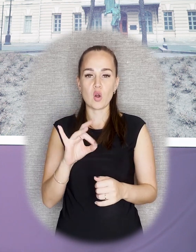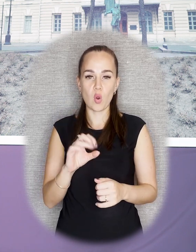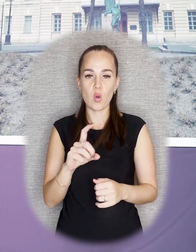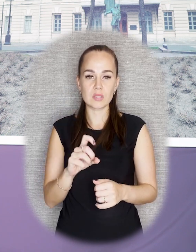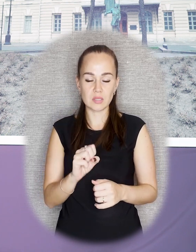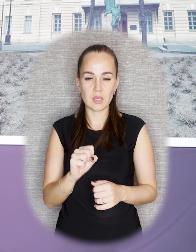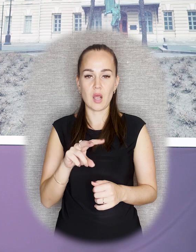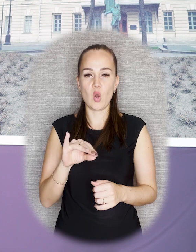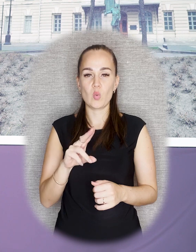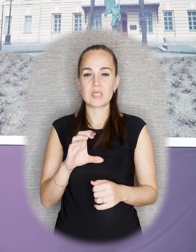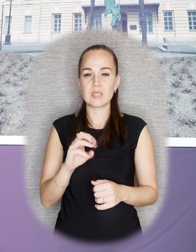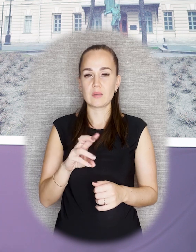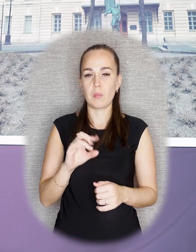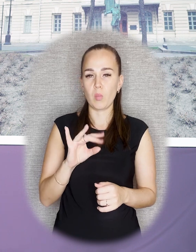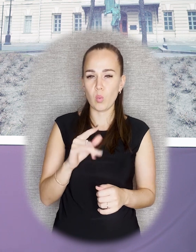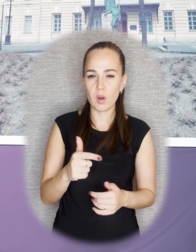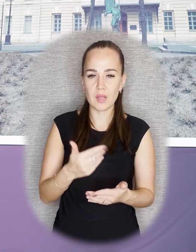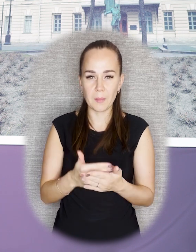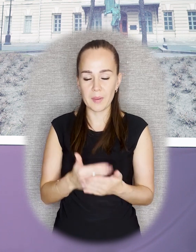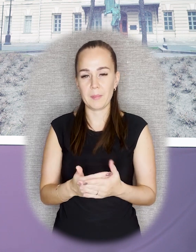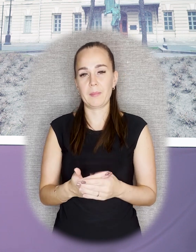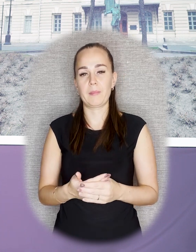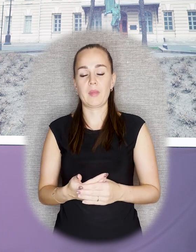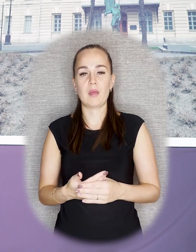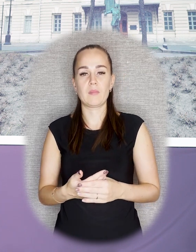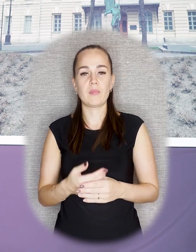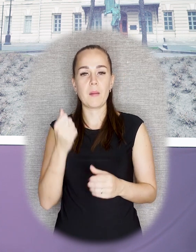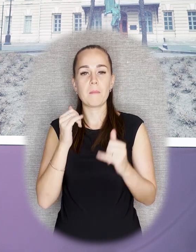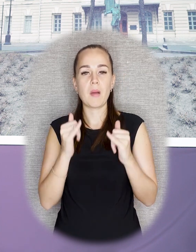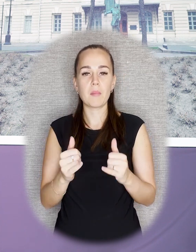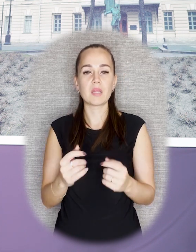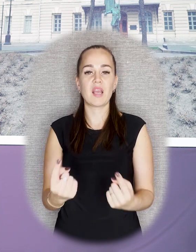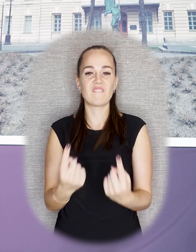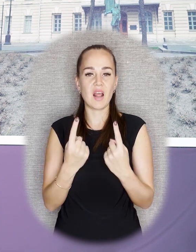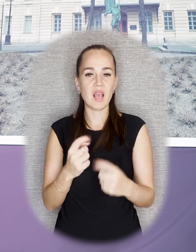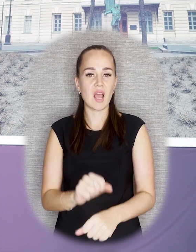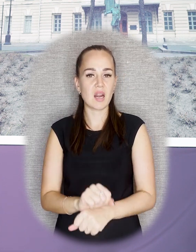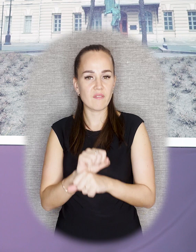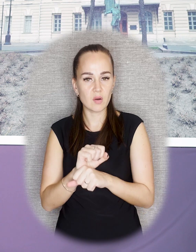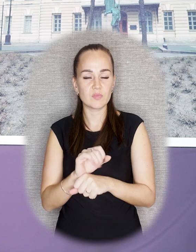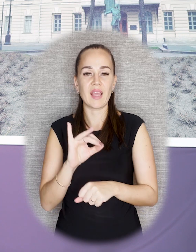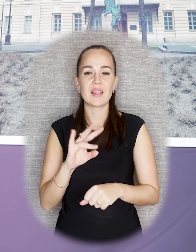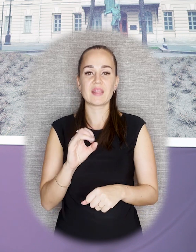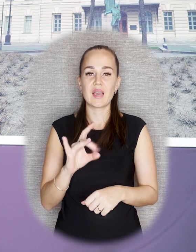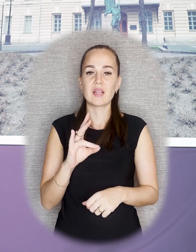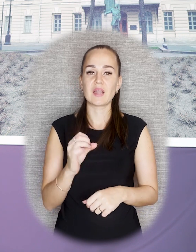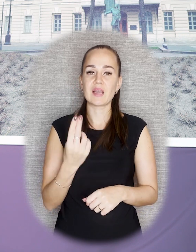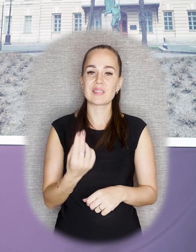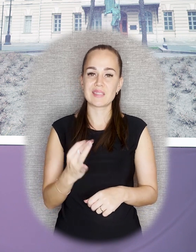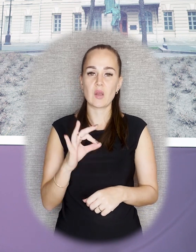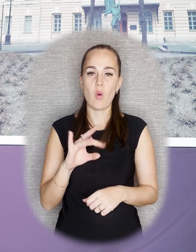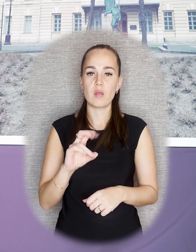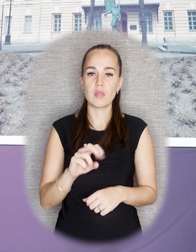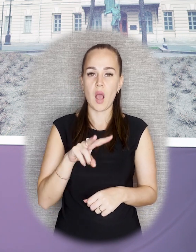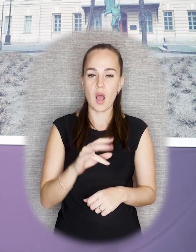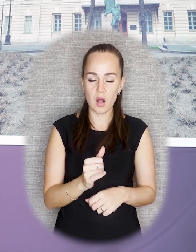Карлу Липкнхту, на памятник Великой революции, памятник Интернационалу. И тоже, в общем,